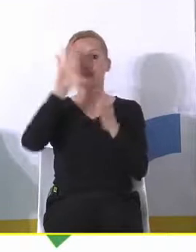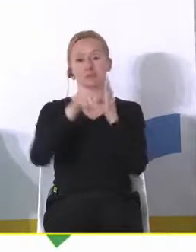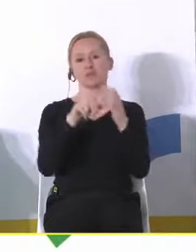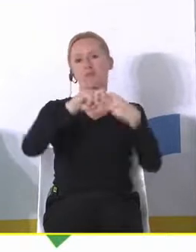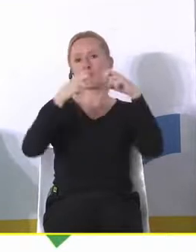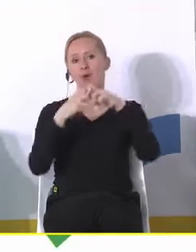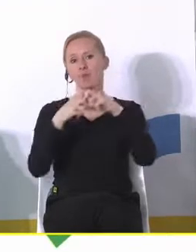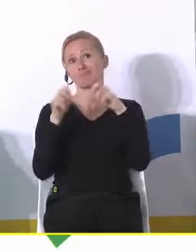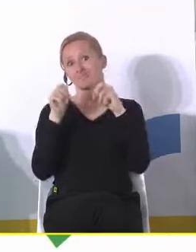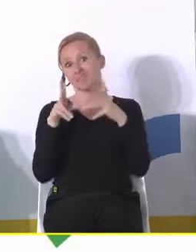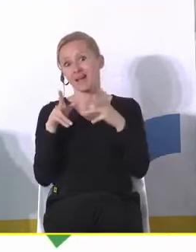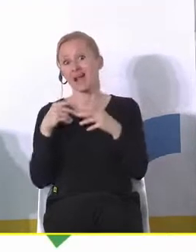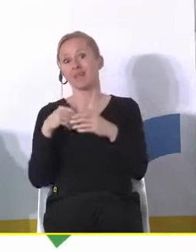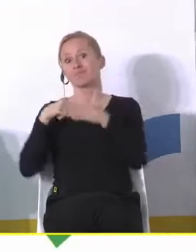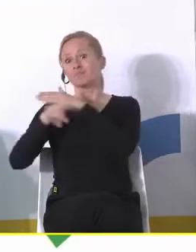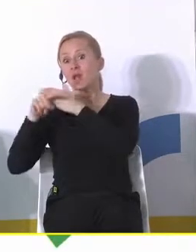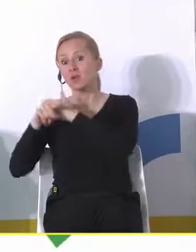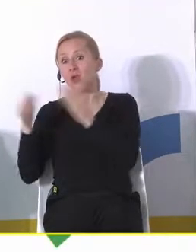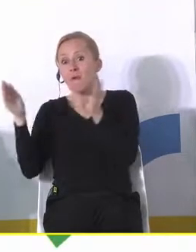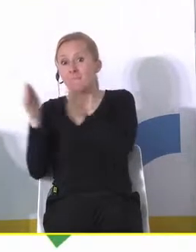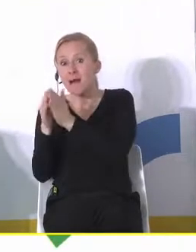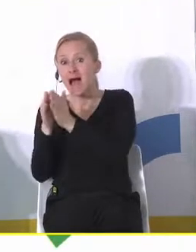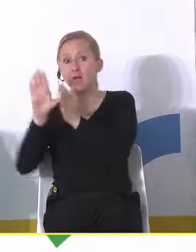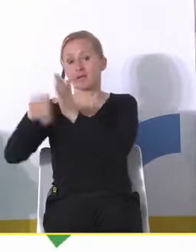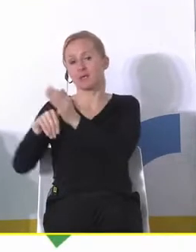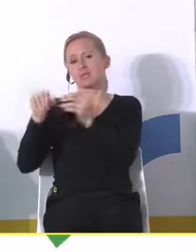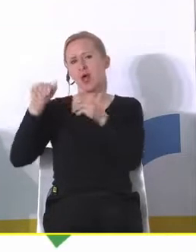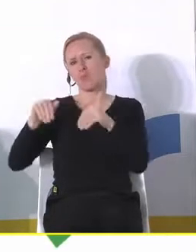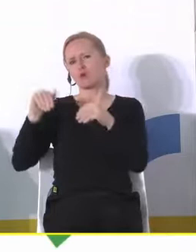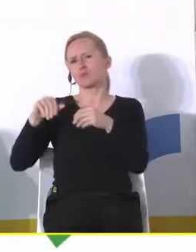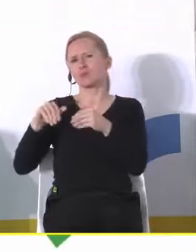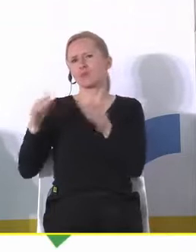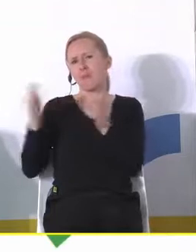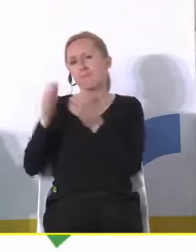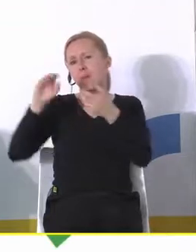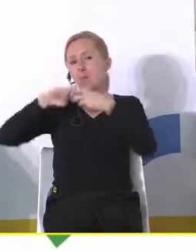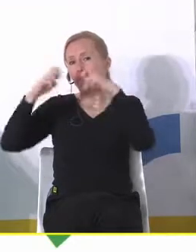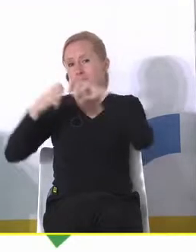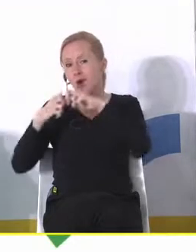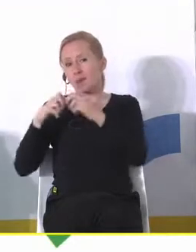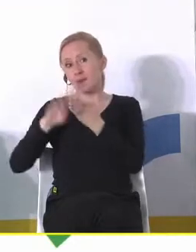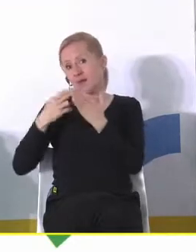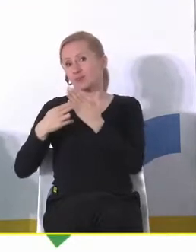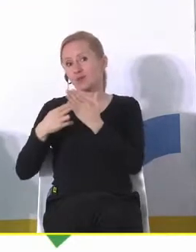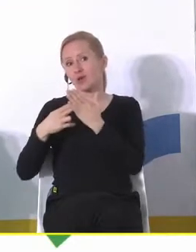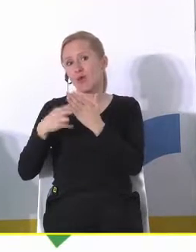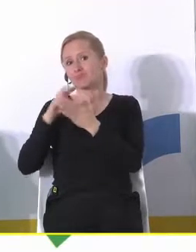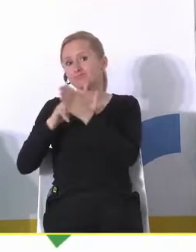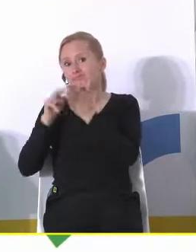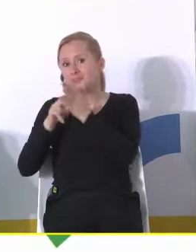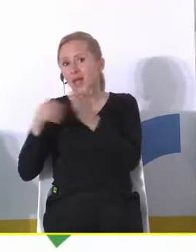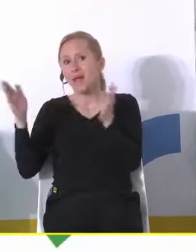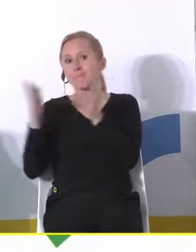O ile wyludnianie się małych miast może być stosunkowo małym problemem dla nich, to znaczy nawet ubytek w